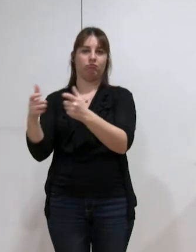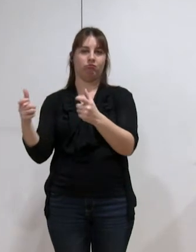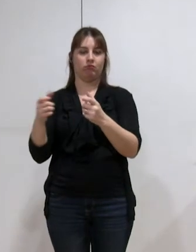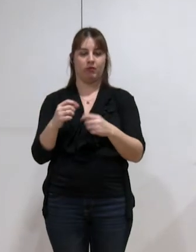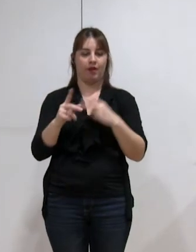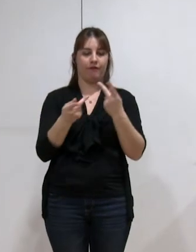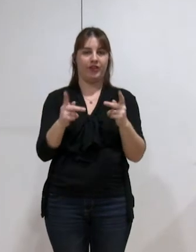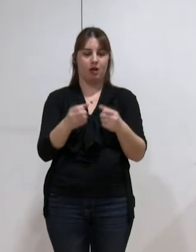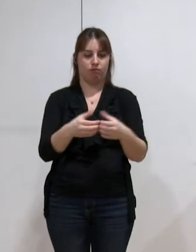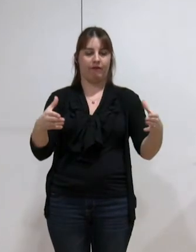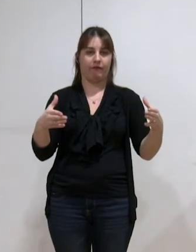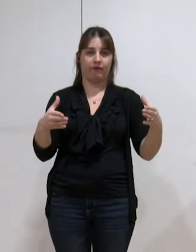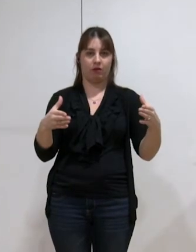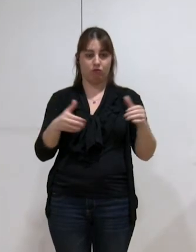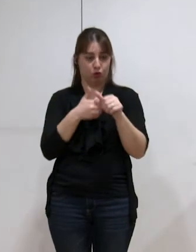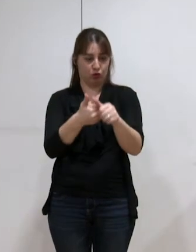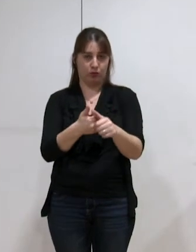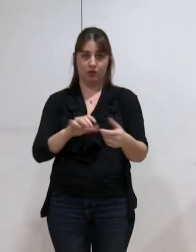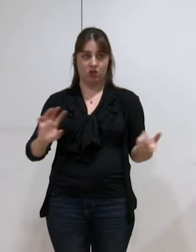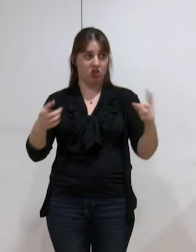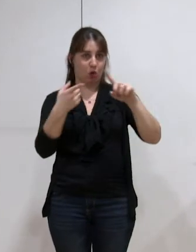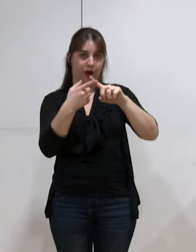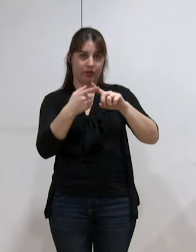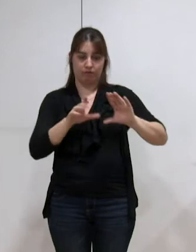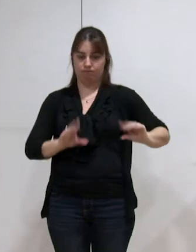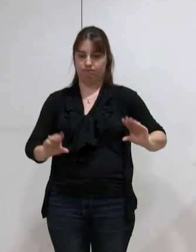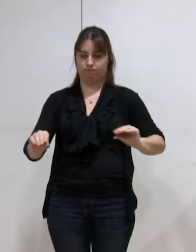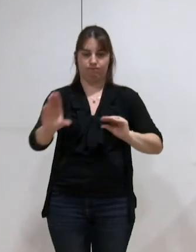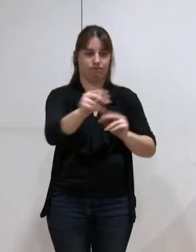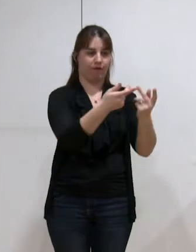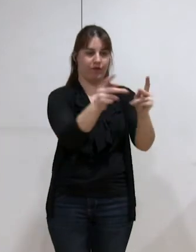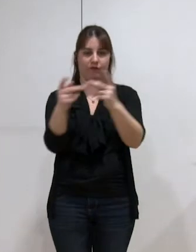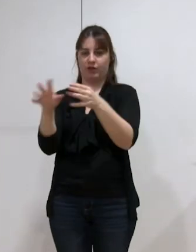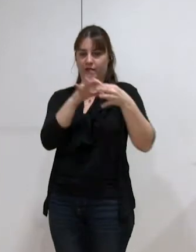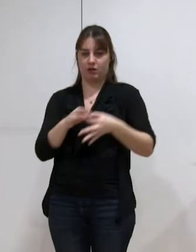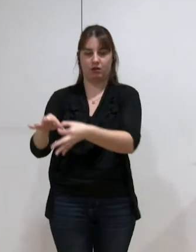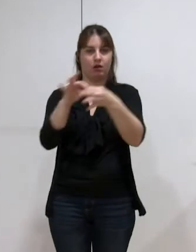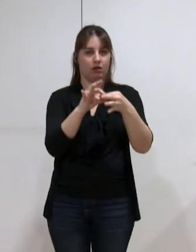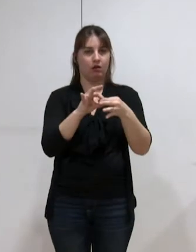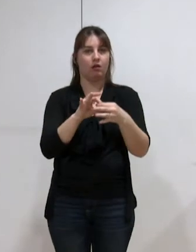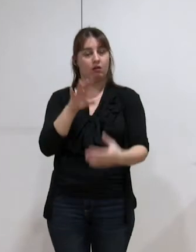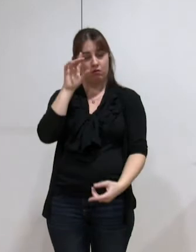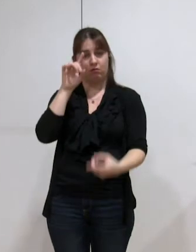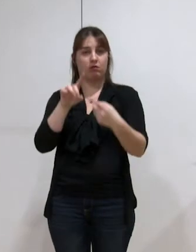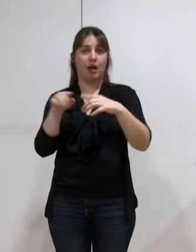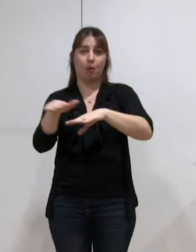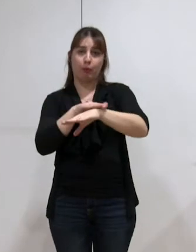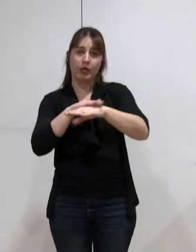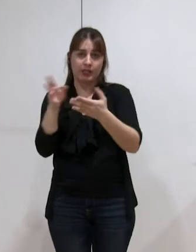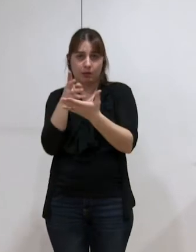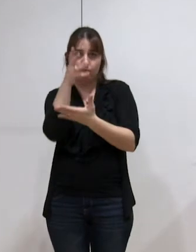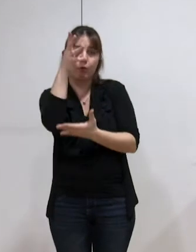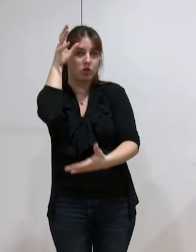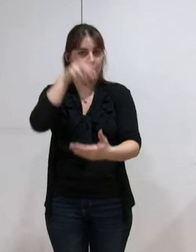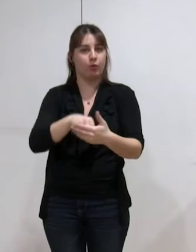géographique, évidemment. C'est aussi un projet politique. Et